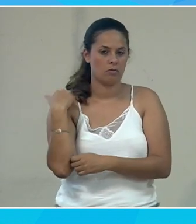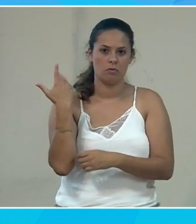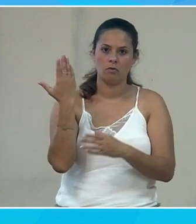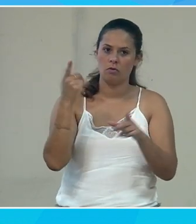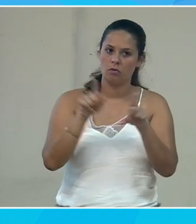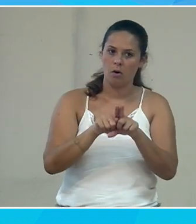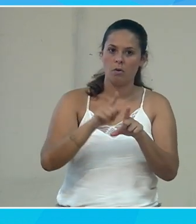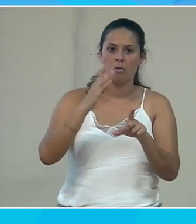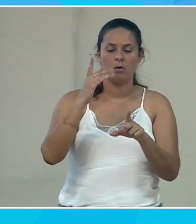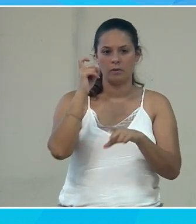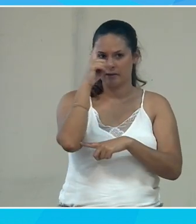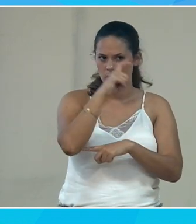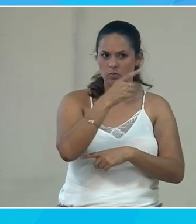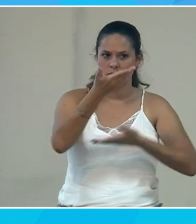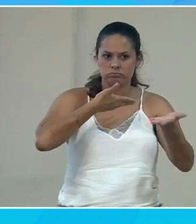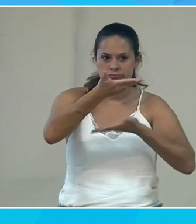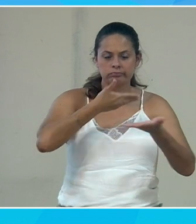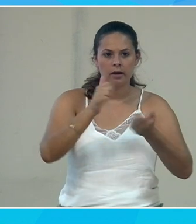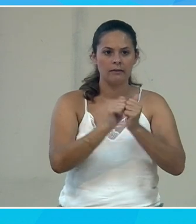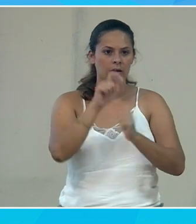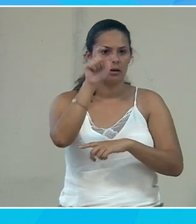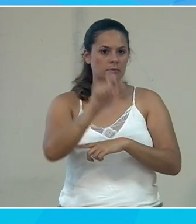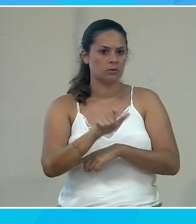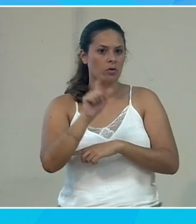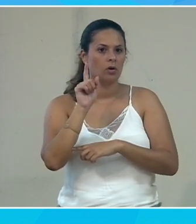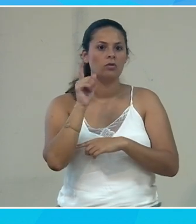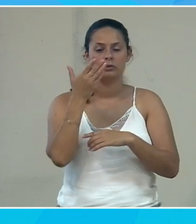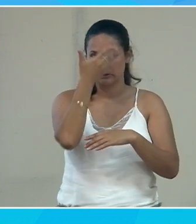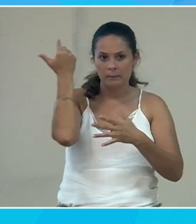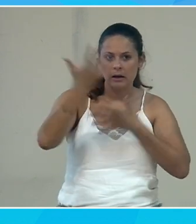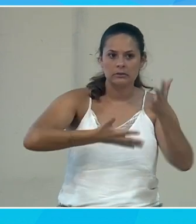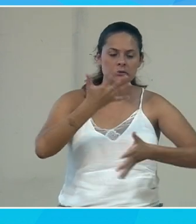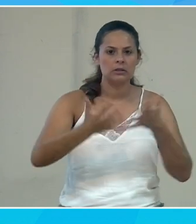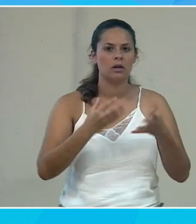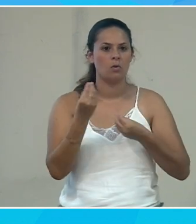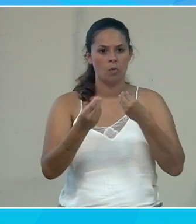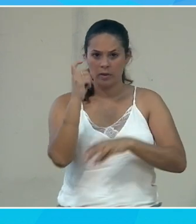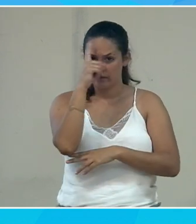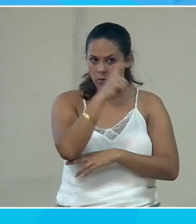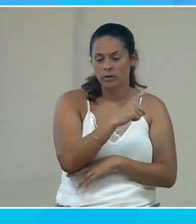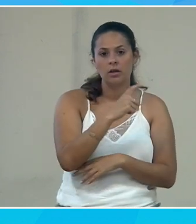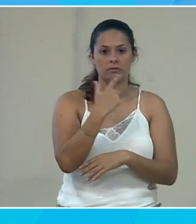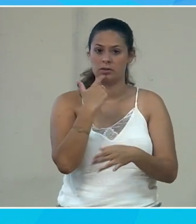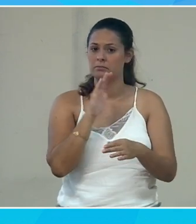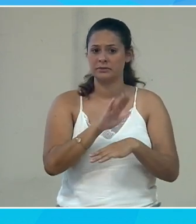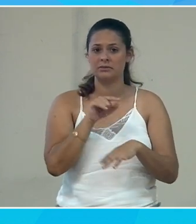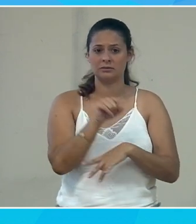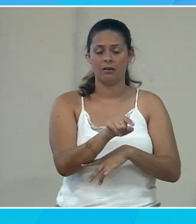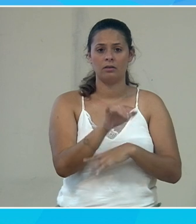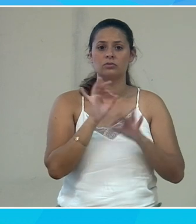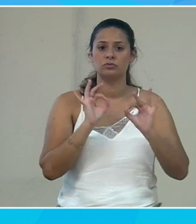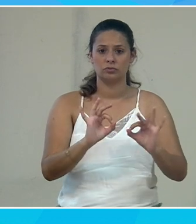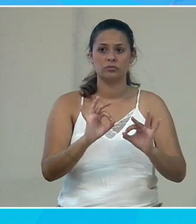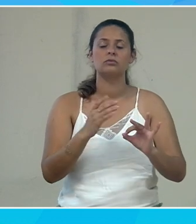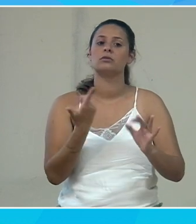tendance aussi à avoir des difficultés à interagir avec des gens qui ne parlent pas la langue des signes ou qui ont des difficultés, mais c'est bien ça. Et donc,